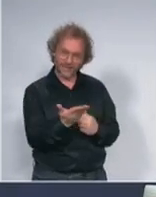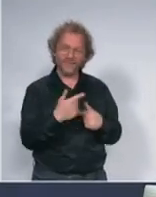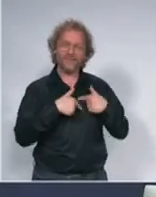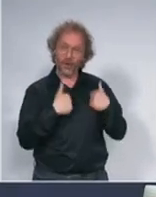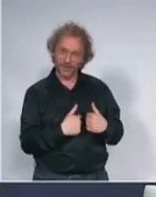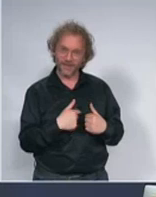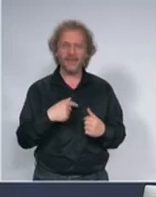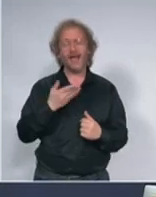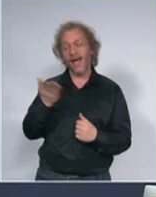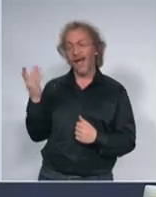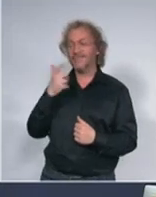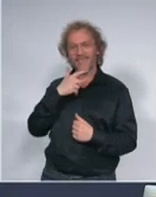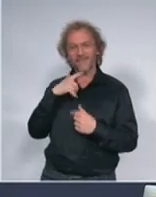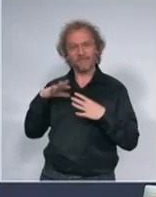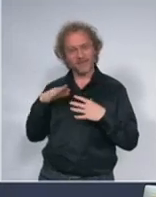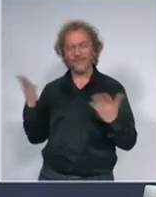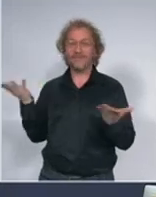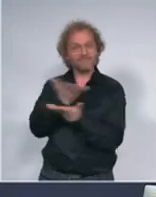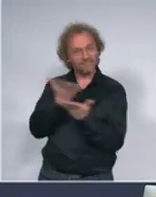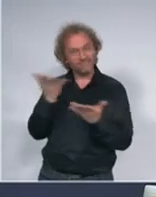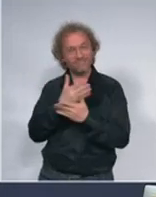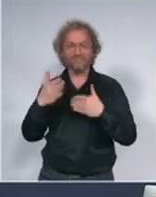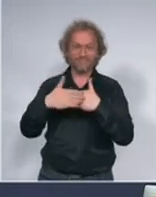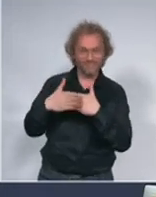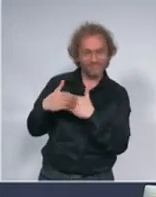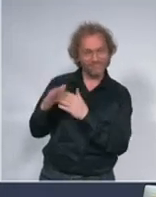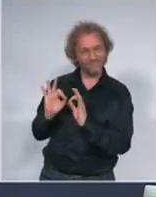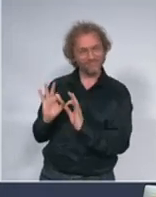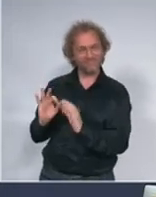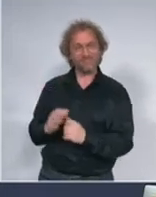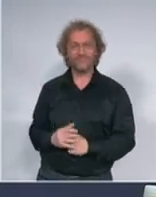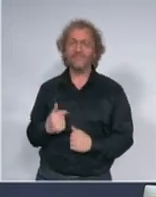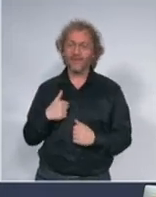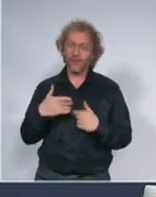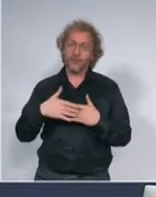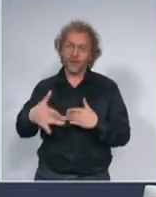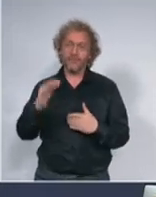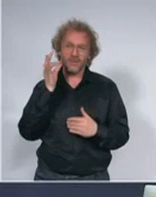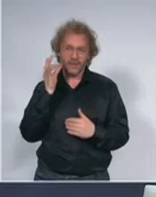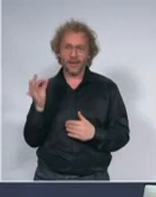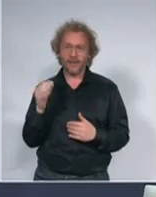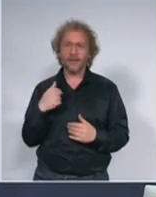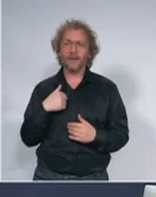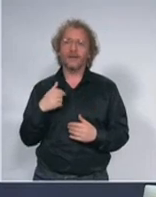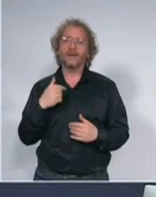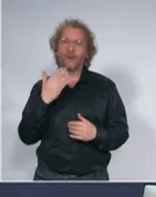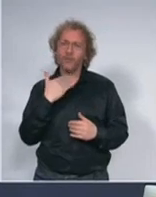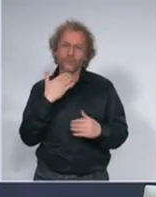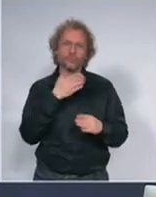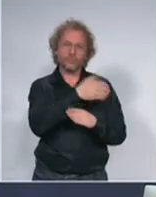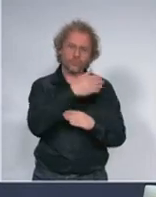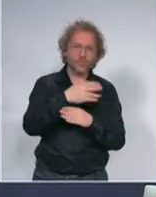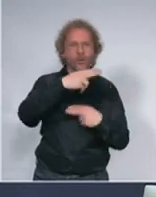i velika zahvalnost. ja ću u narednim danima obići još neke volonterske centre, da se